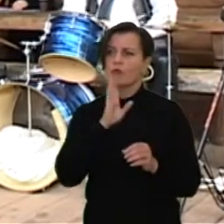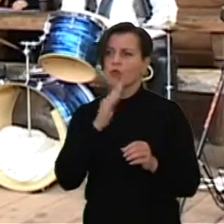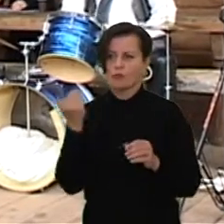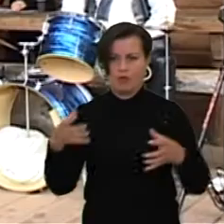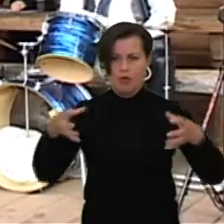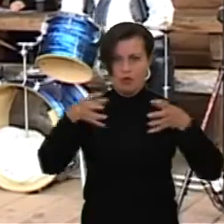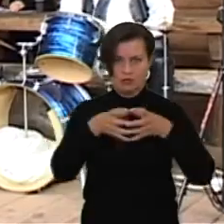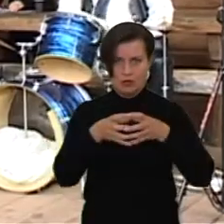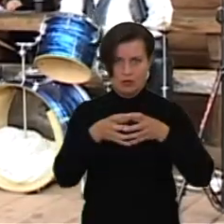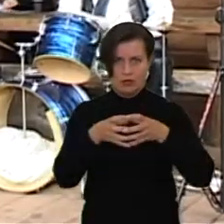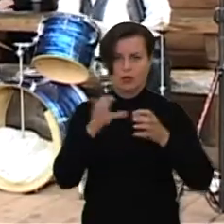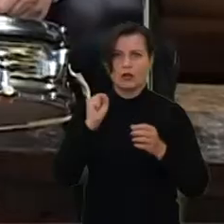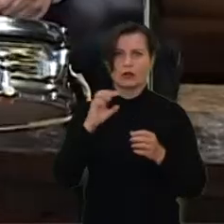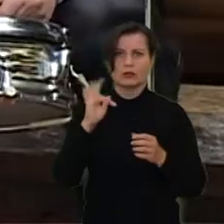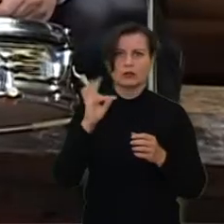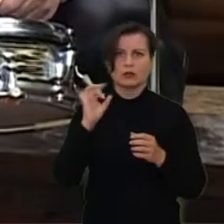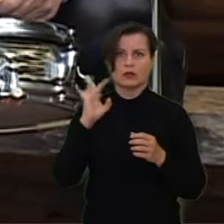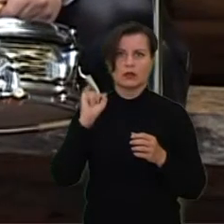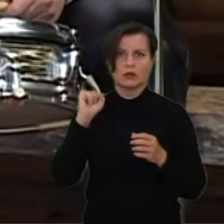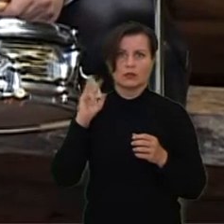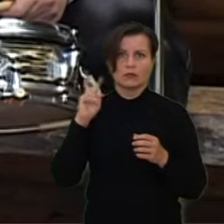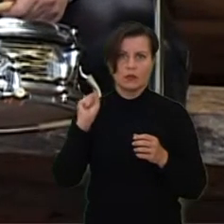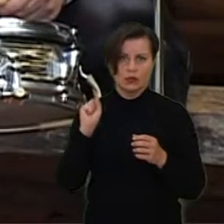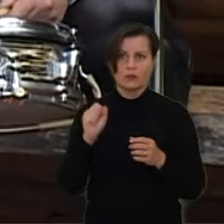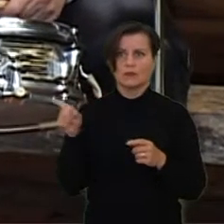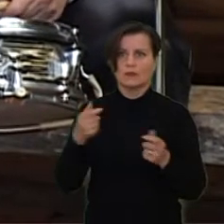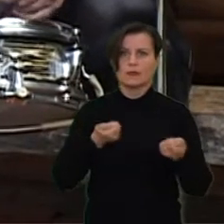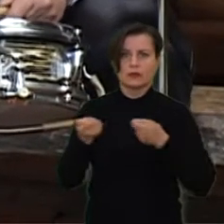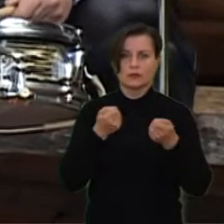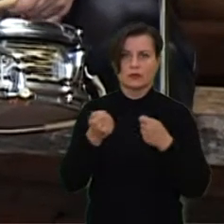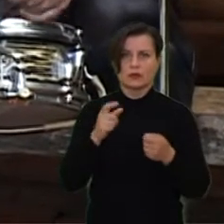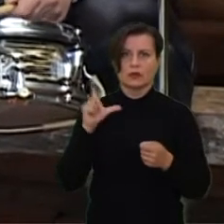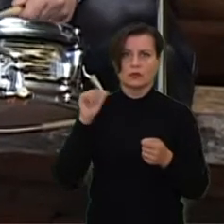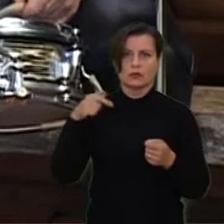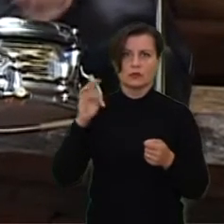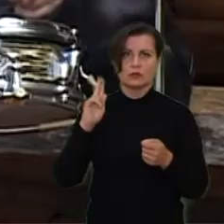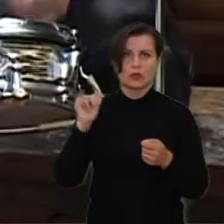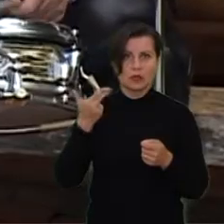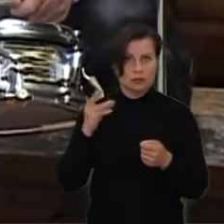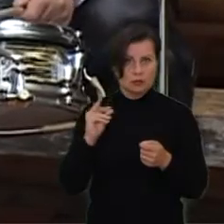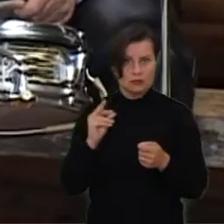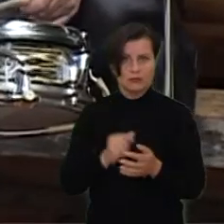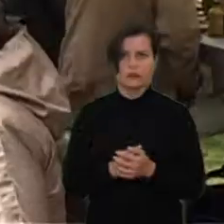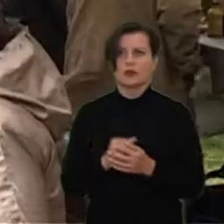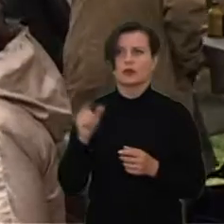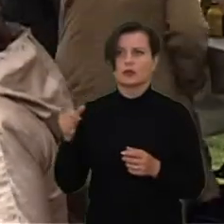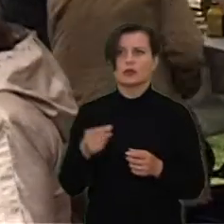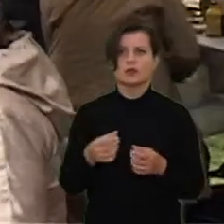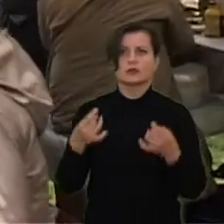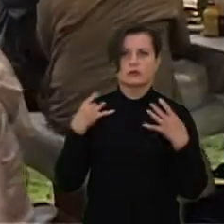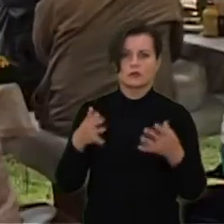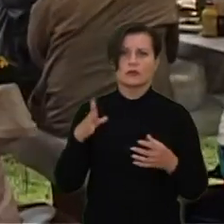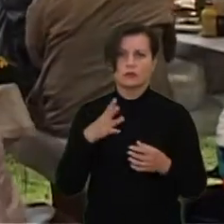moterų vokalinio ansamblių atgaiva, kuriam vadovauja profesionalė dalia liutkienė. Tik iš šventės